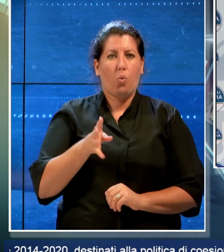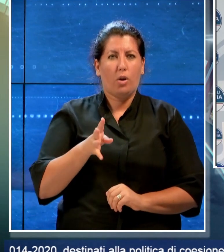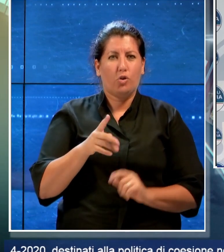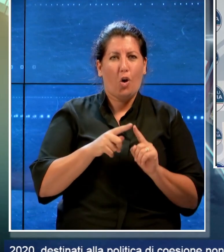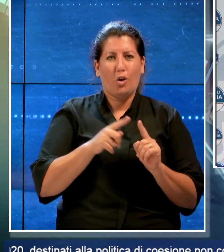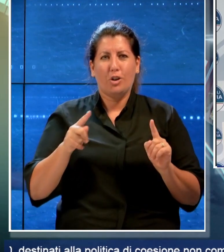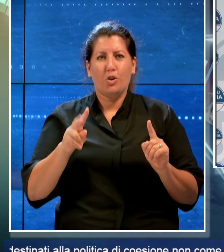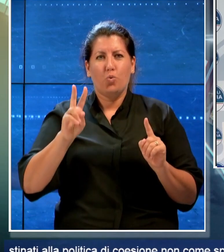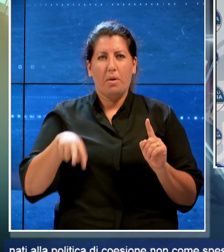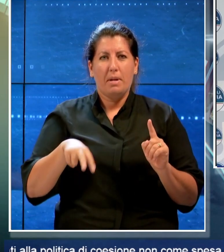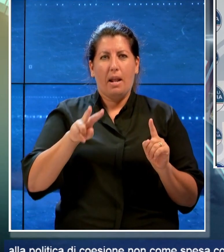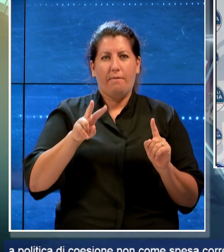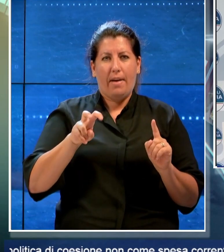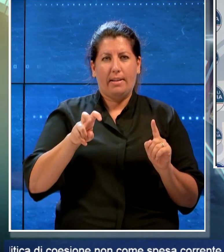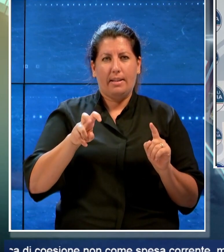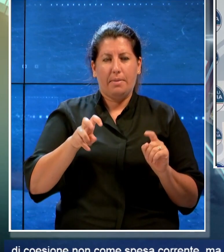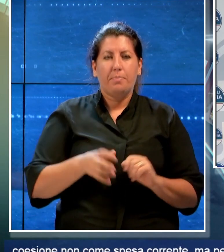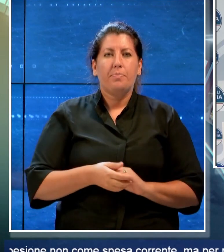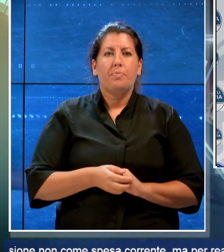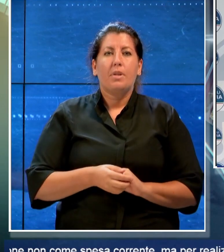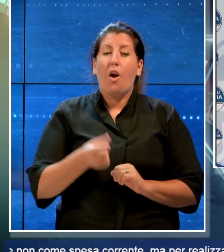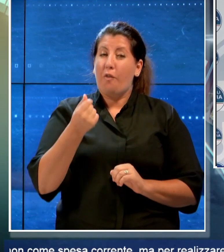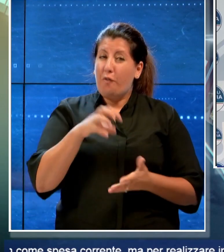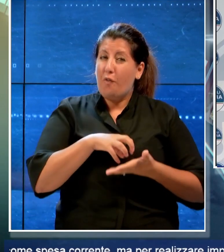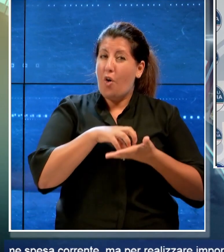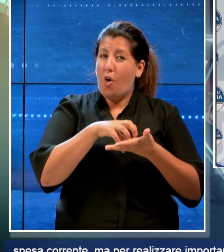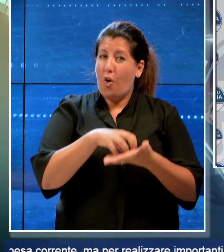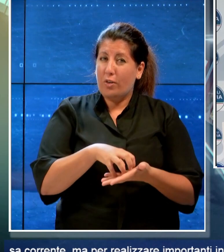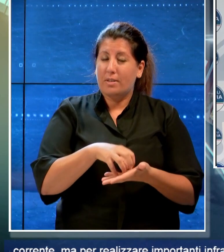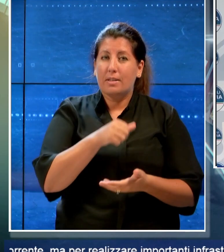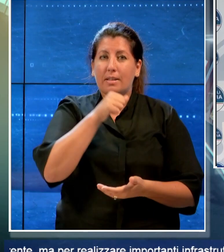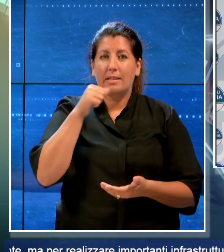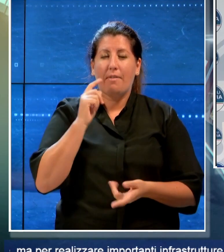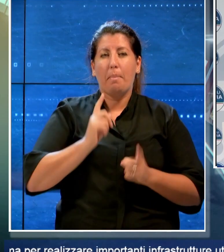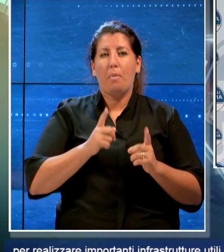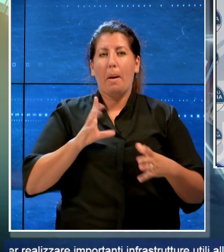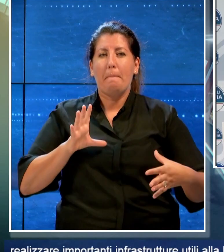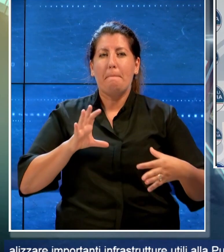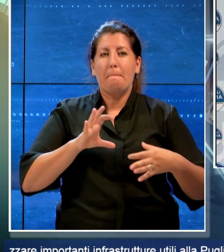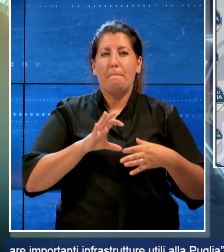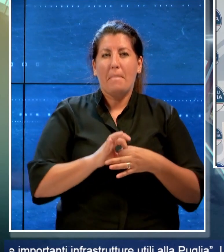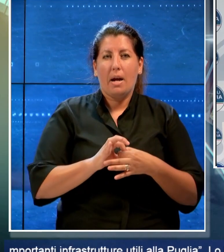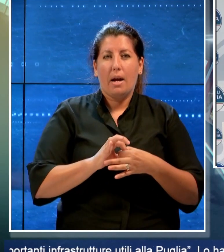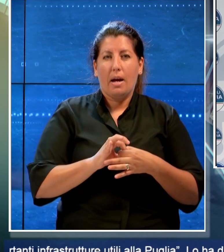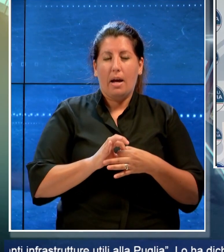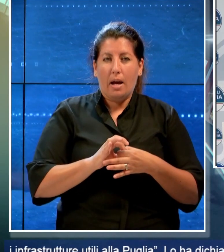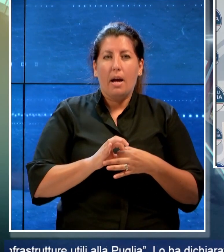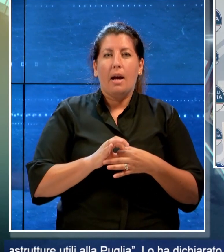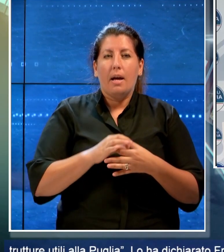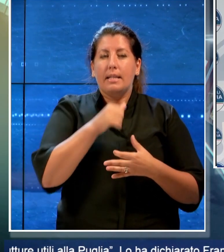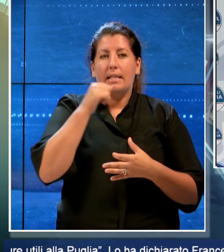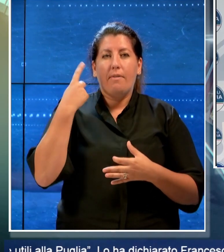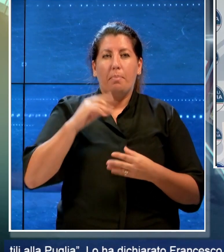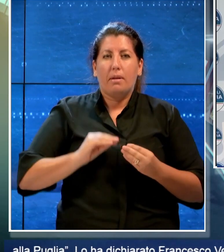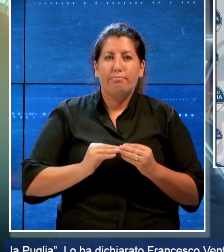-2020, destinati alla politica di coesione non come spesa corrente, ma per realizzare